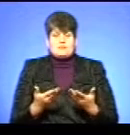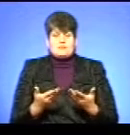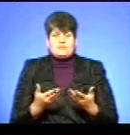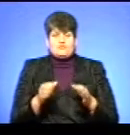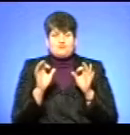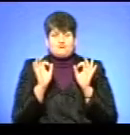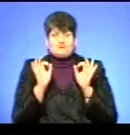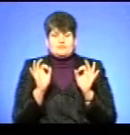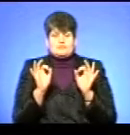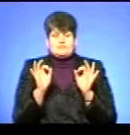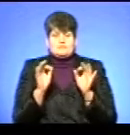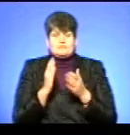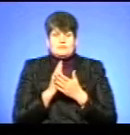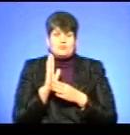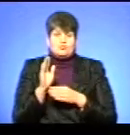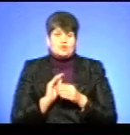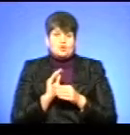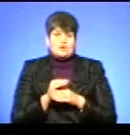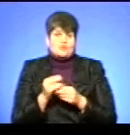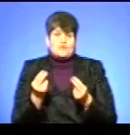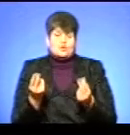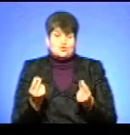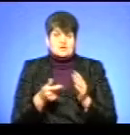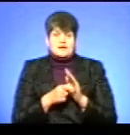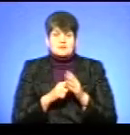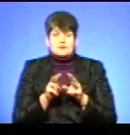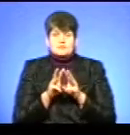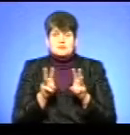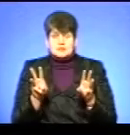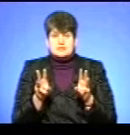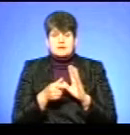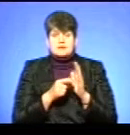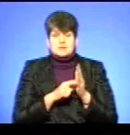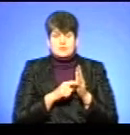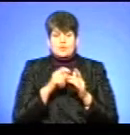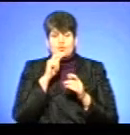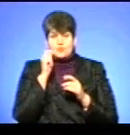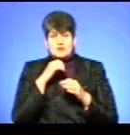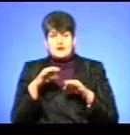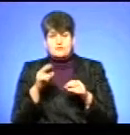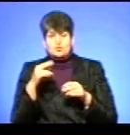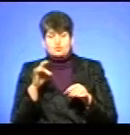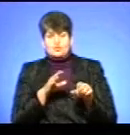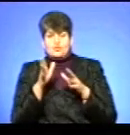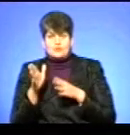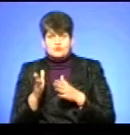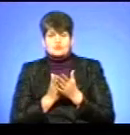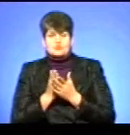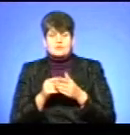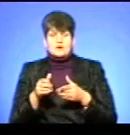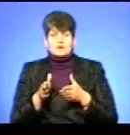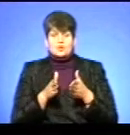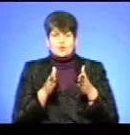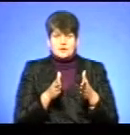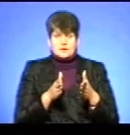екваленті мають додаткові бути кошти Кабміна, з Кабміна Укравтодору. Кабміна Укравтодор на служби доріг, служби доріг